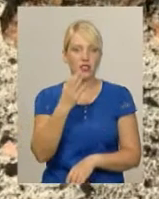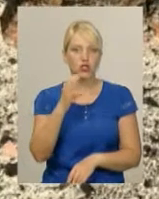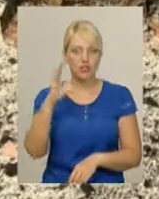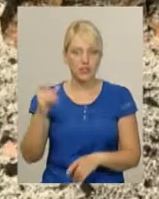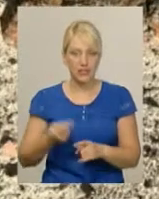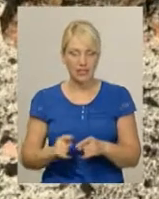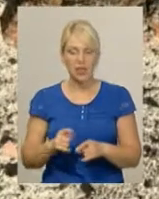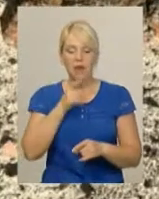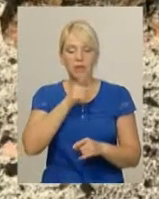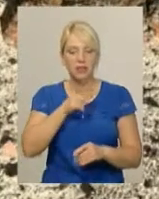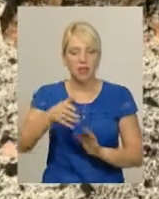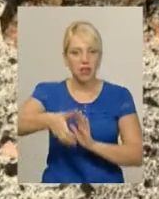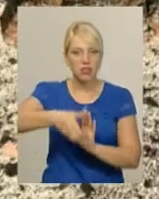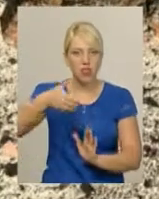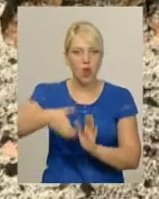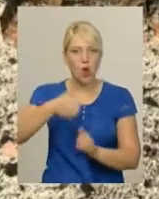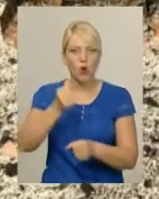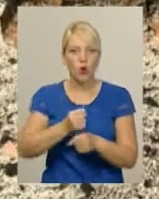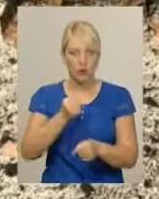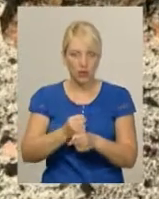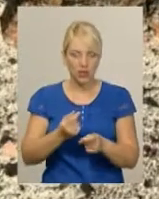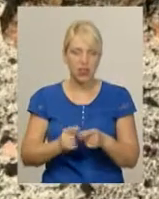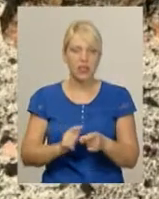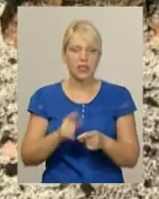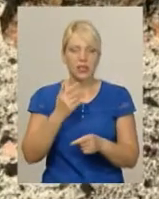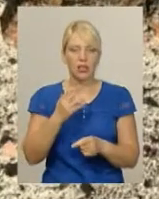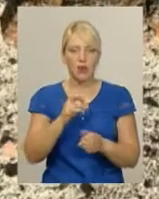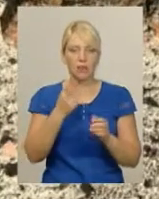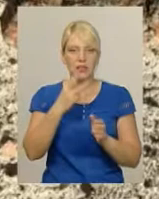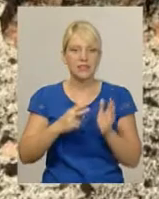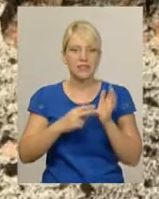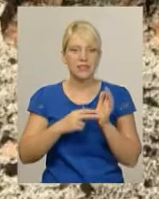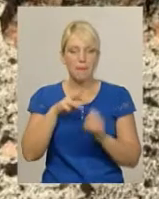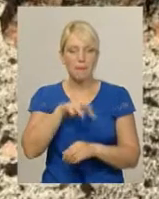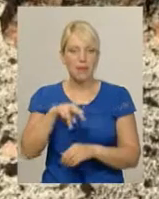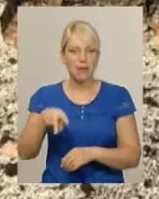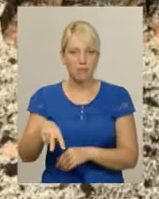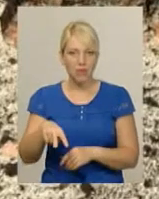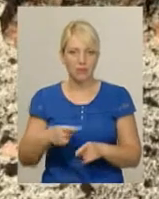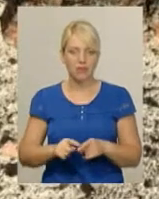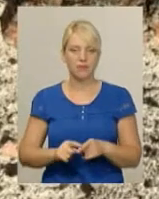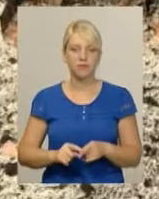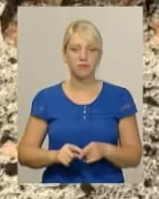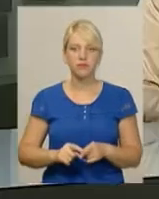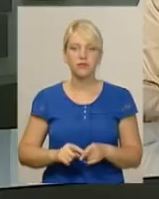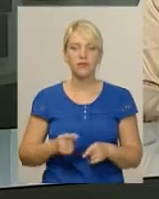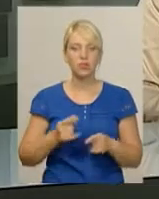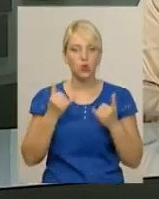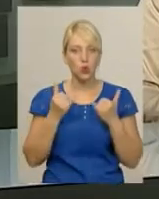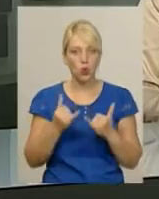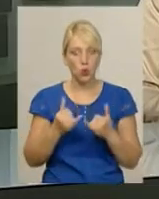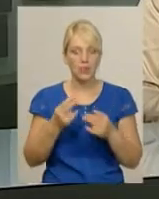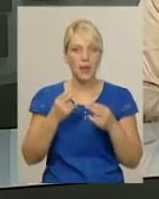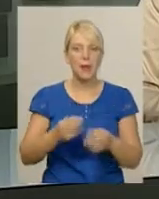Його калібр – 76 мм, повідомив начальник пресслужби головного управління надзвичайних ситуацій в області Андрій Козак. Сьогодні